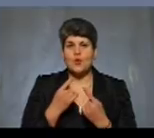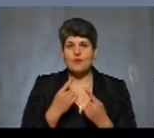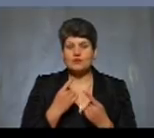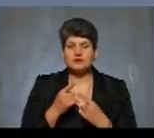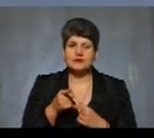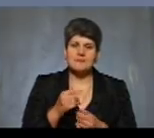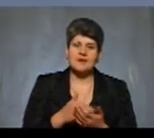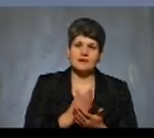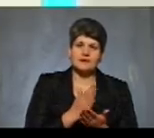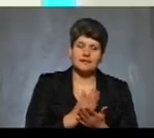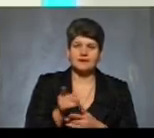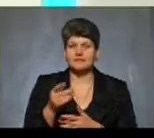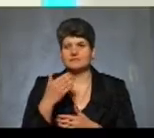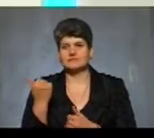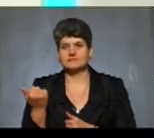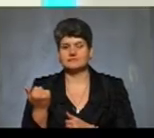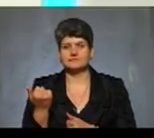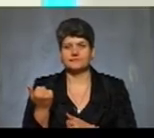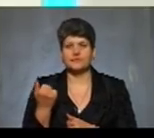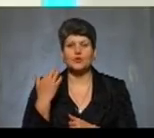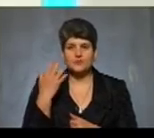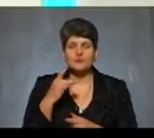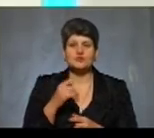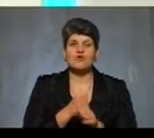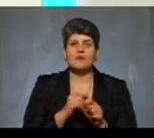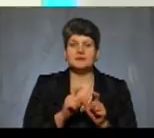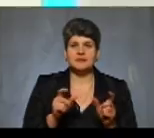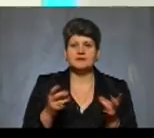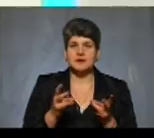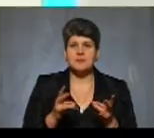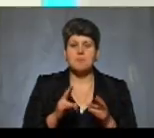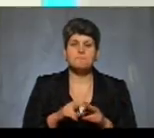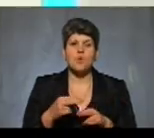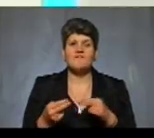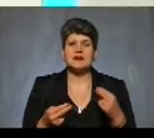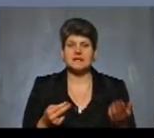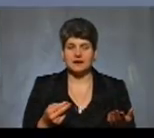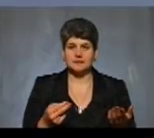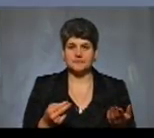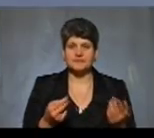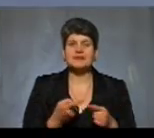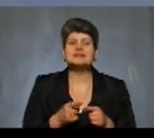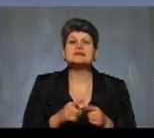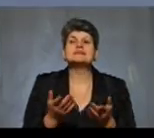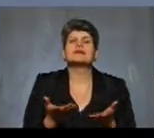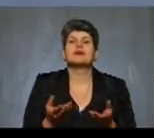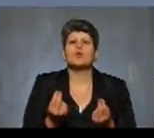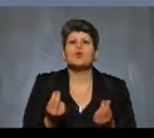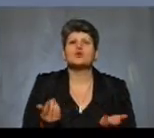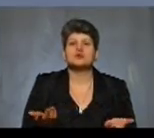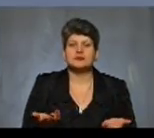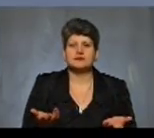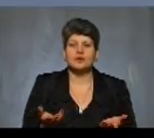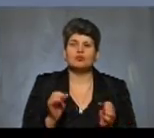якісні, там неякісні. Уявімо, що аптеці доведеться повертати. Це з яких коштів? Чи, можливо,